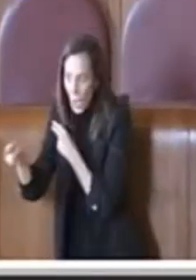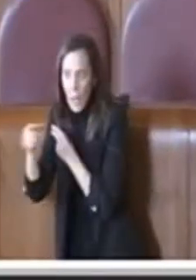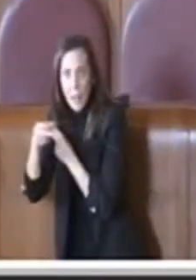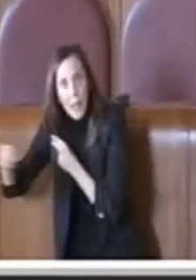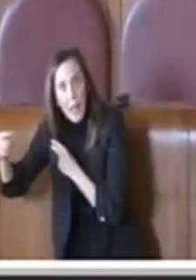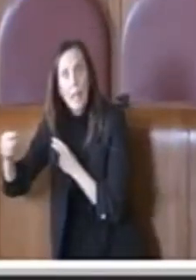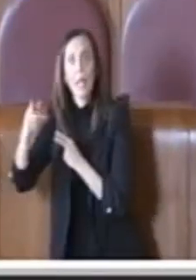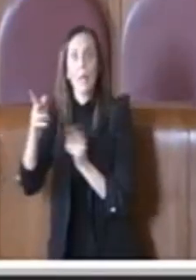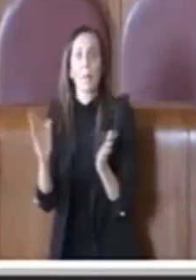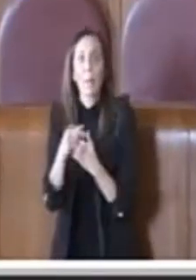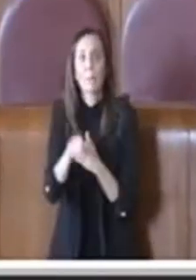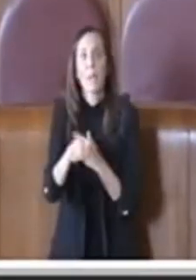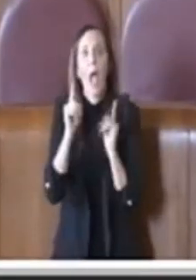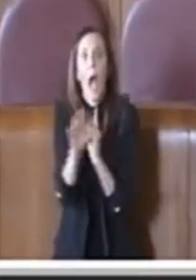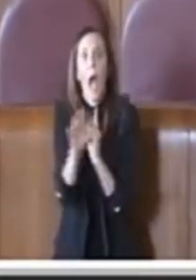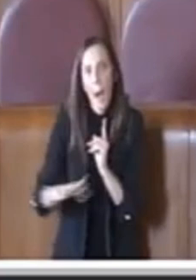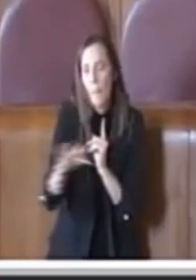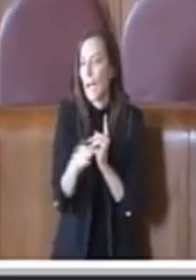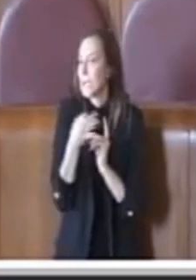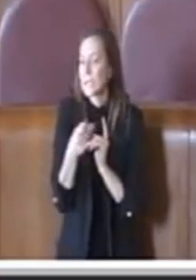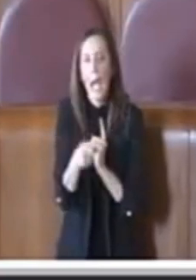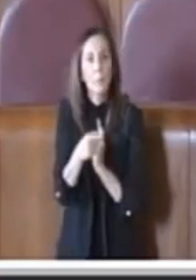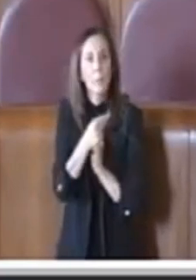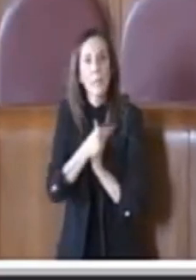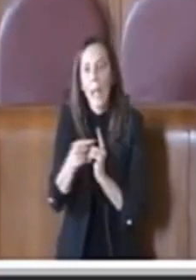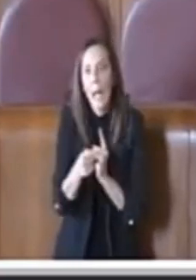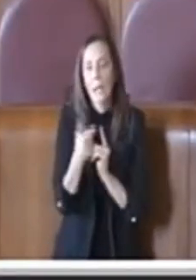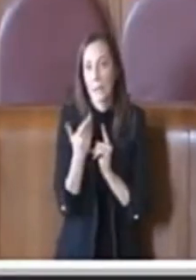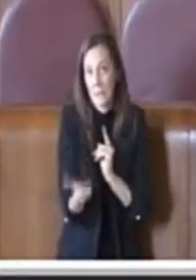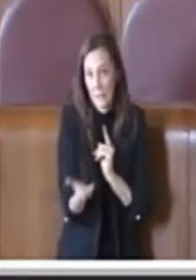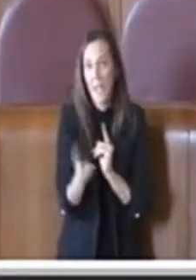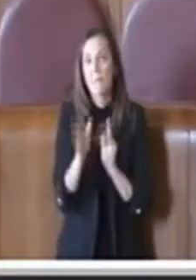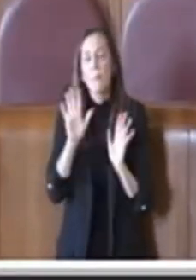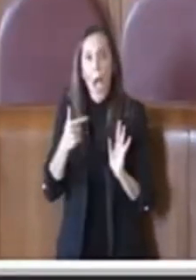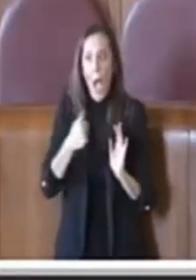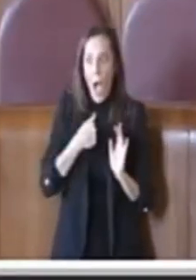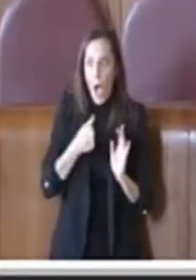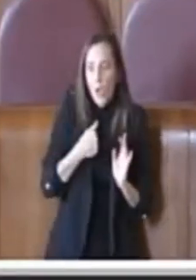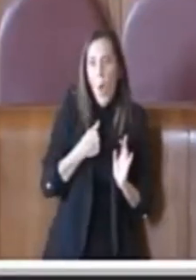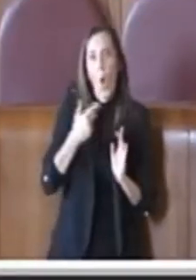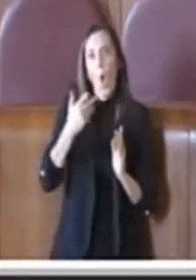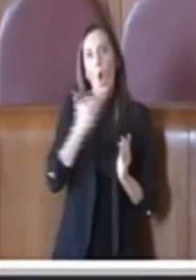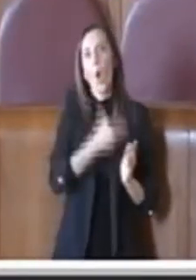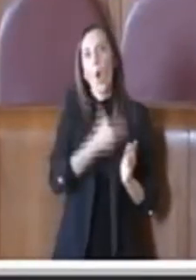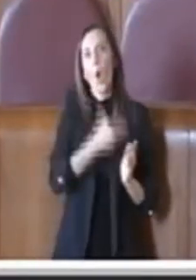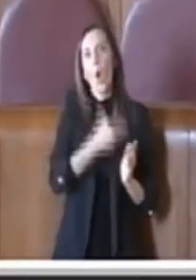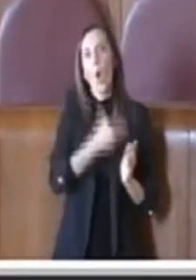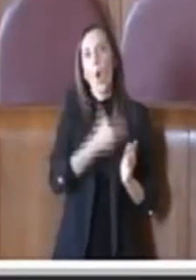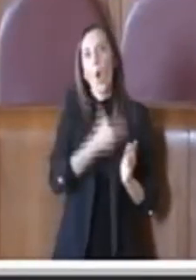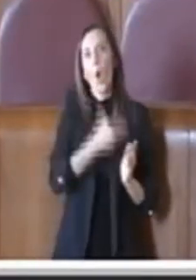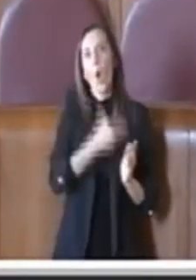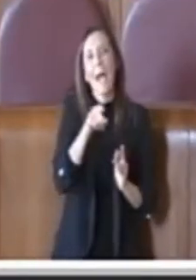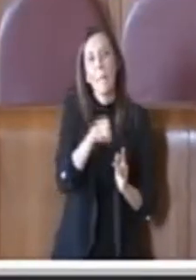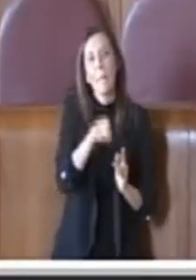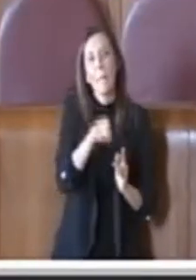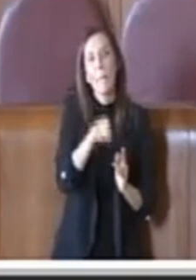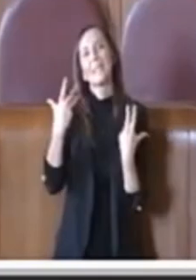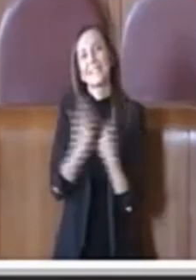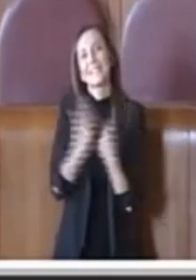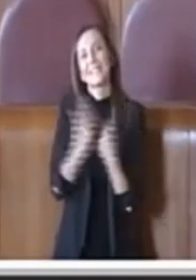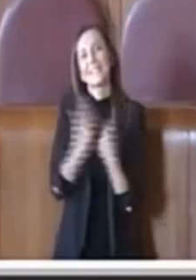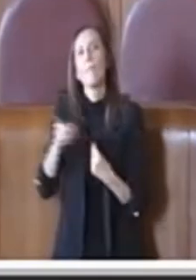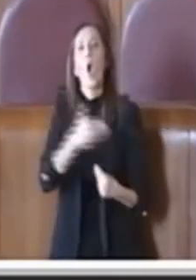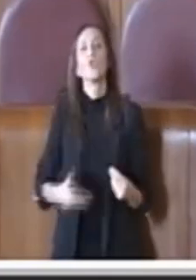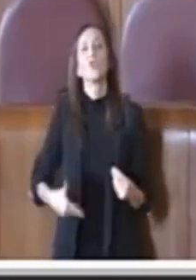Ambiente. Però come ci siamo chiaramente prefissati con la Consigliere Bernabèi e insieme al Consigliere Bordoni chiaramente seguiremo